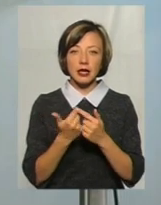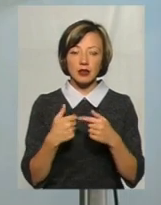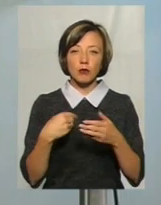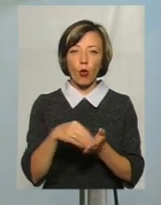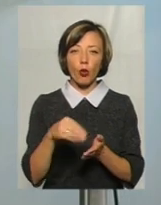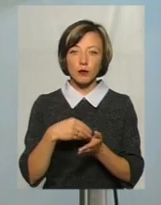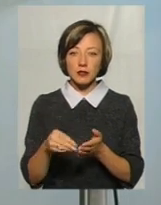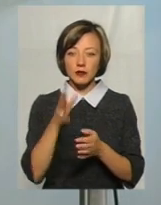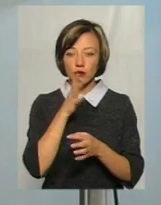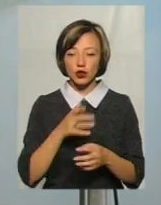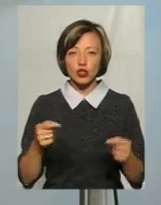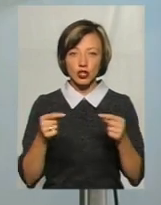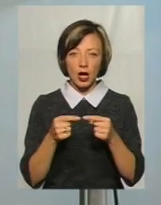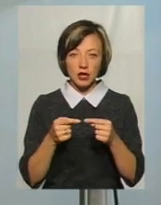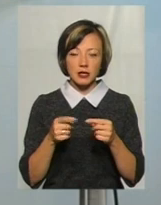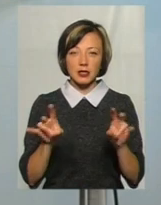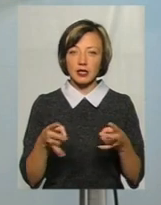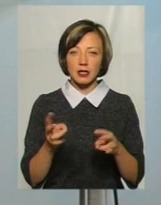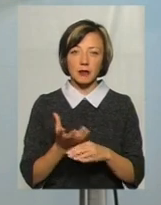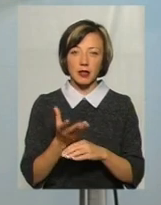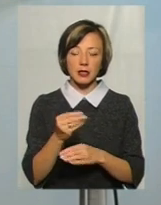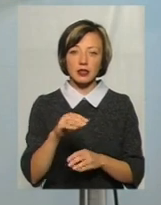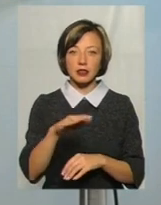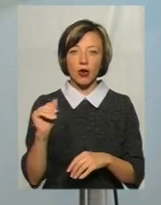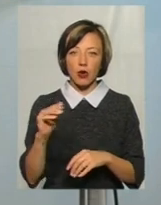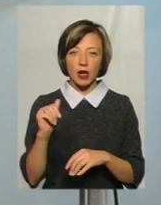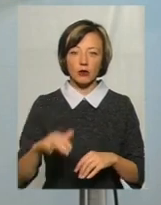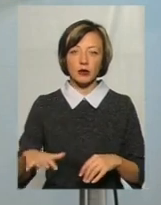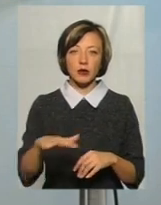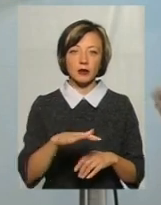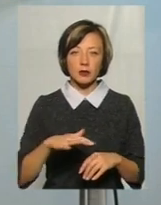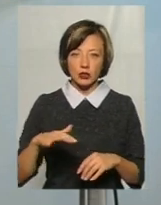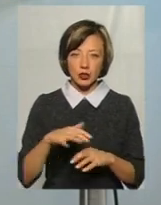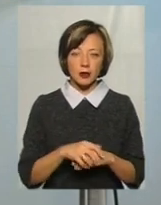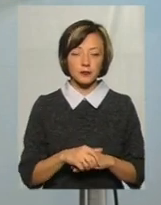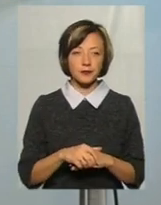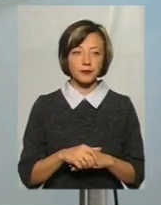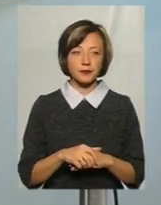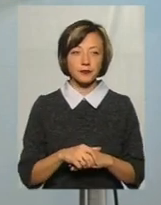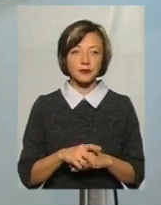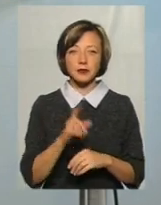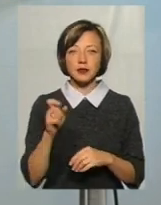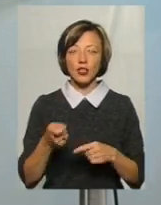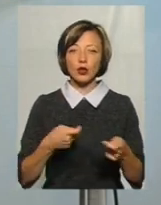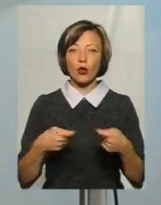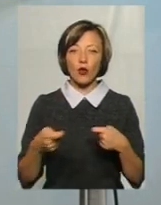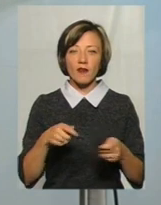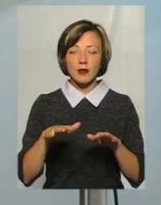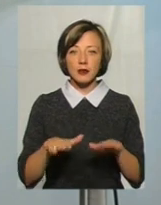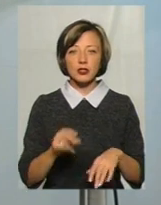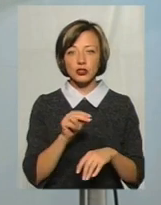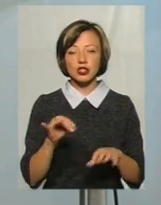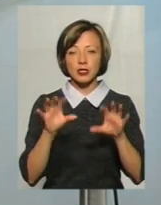час, скажімо, не треба платити за оренду того самого приміщення, за яке ви сказали, за торгове місце. Чи